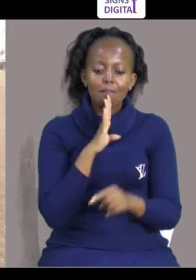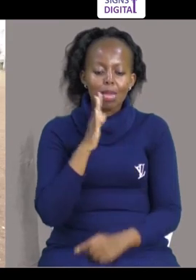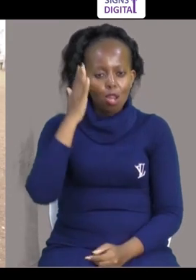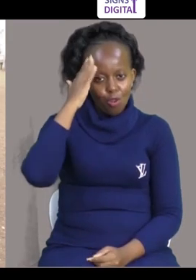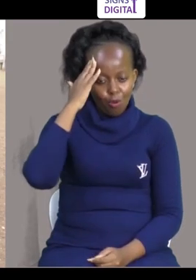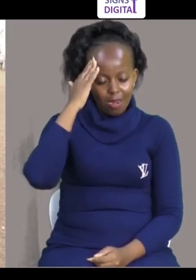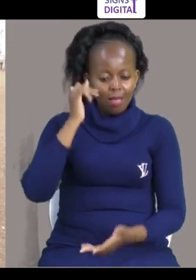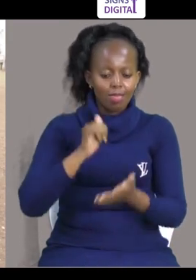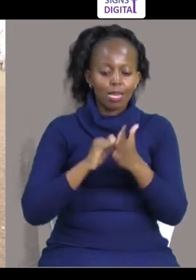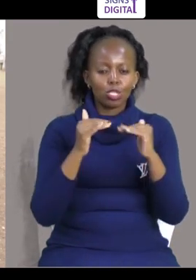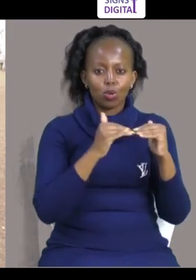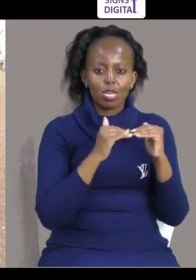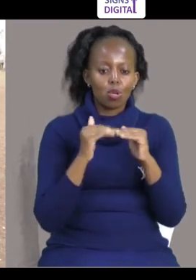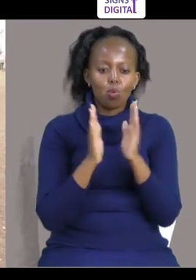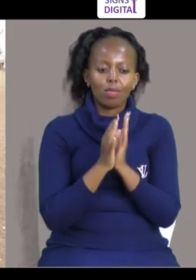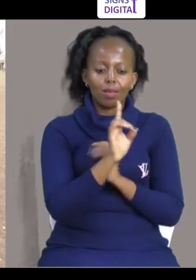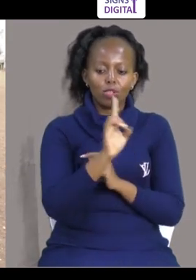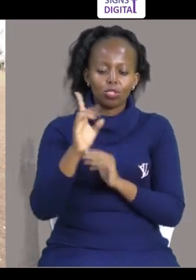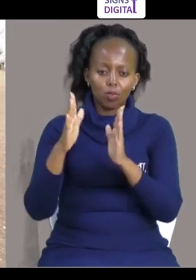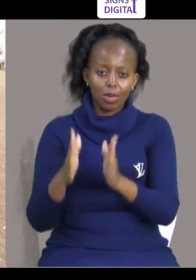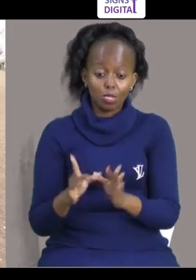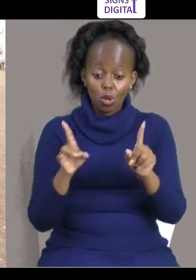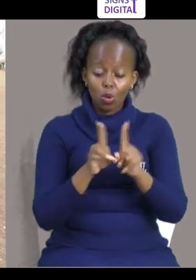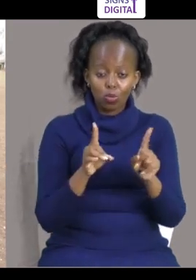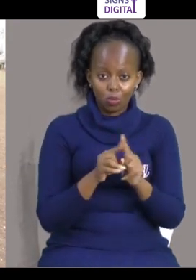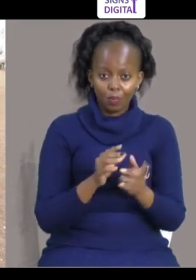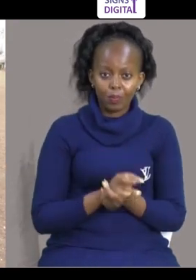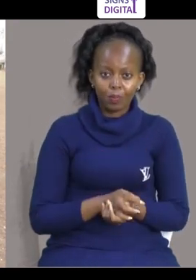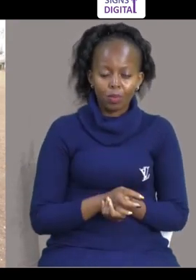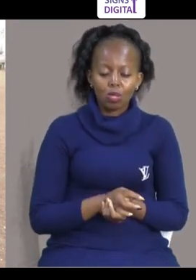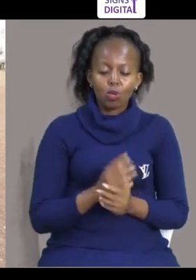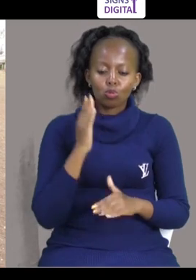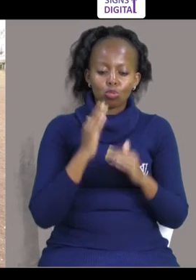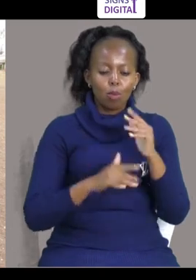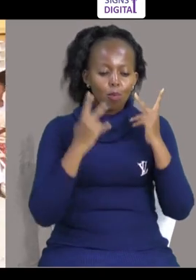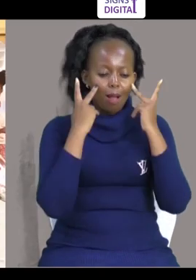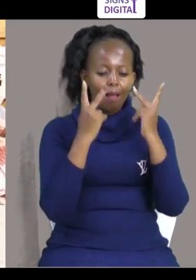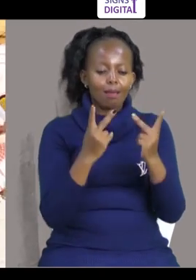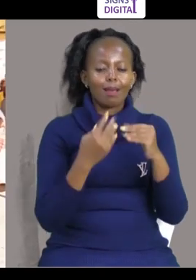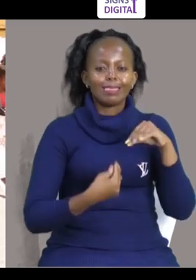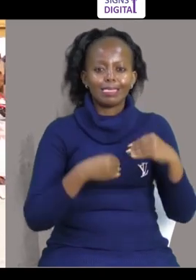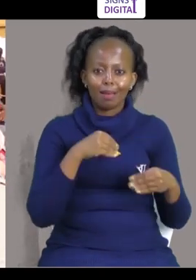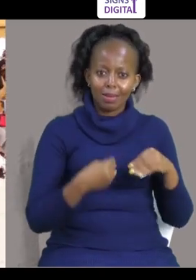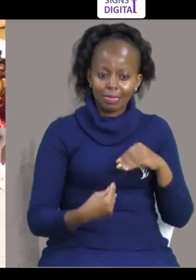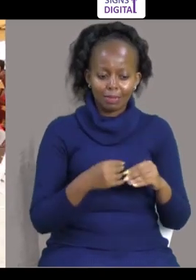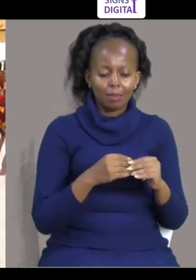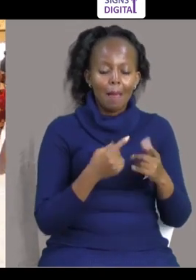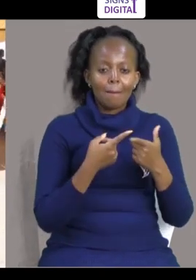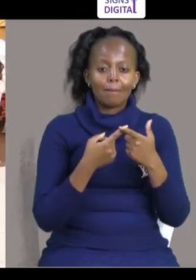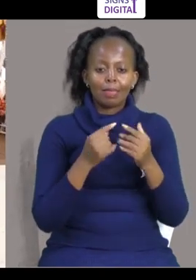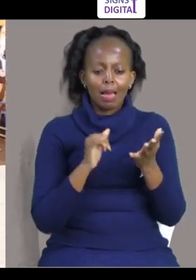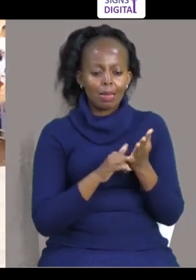Na kujulikana muko iku with everyone Pia kukosa kuagaria